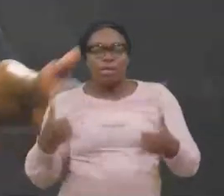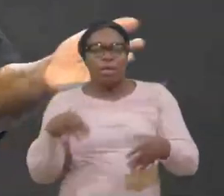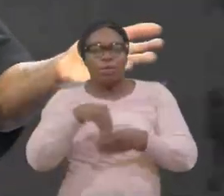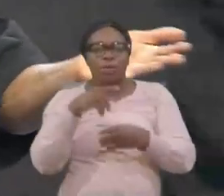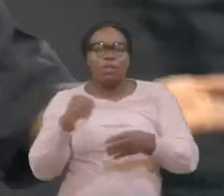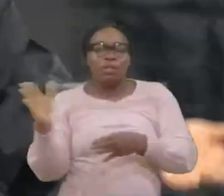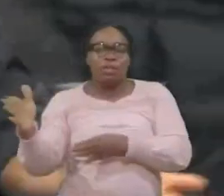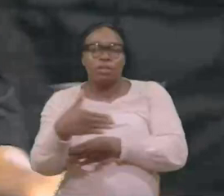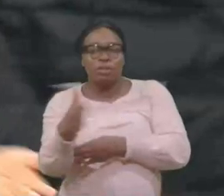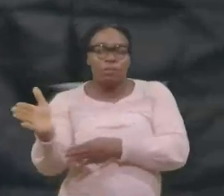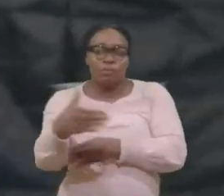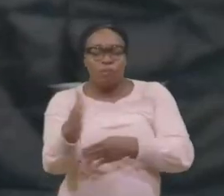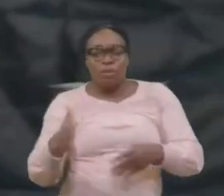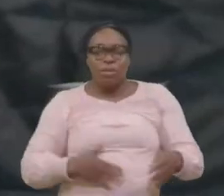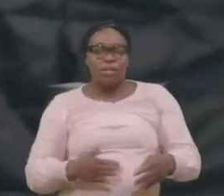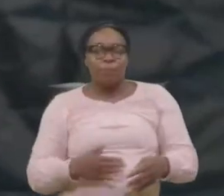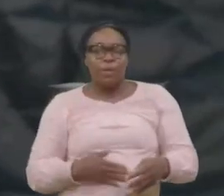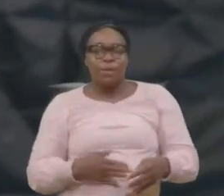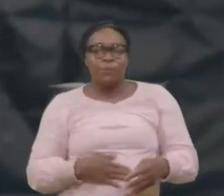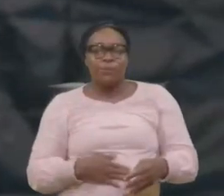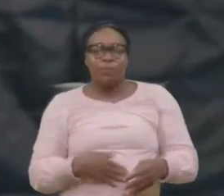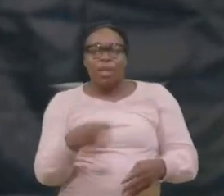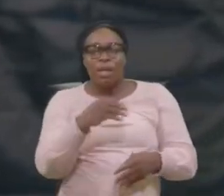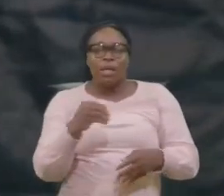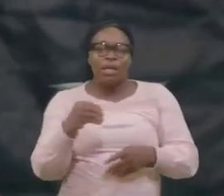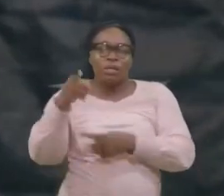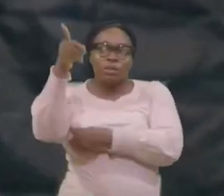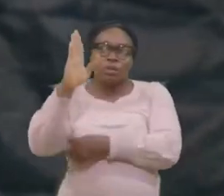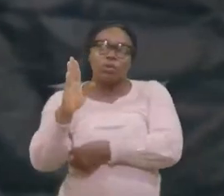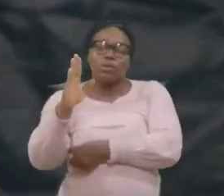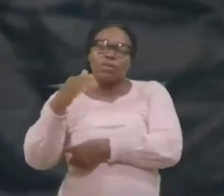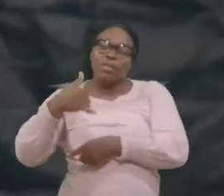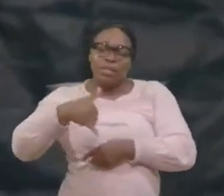ventre, De la baleine, Et Dieu pensait toujours, A lui,